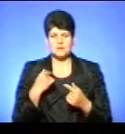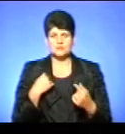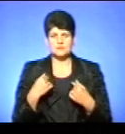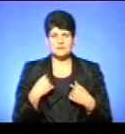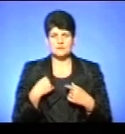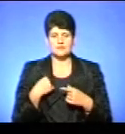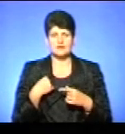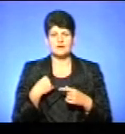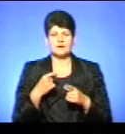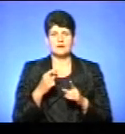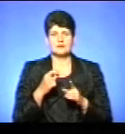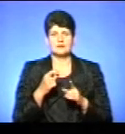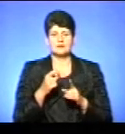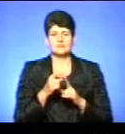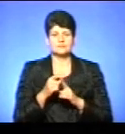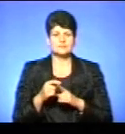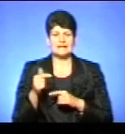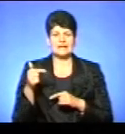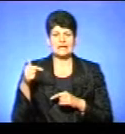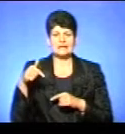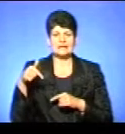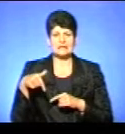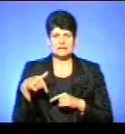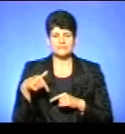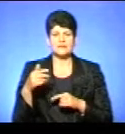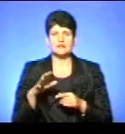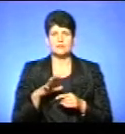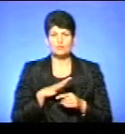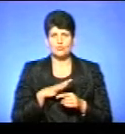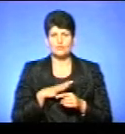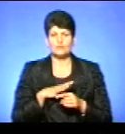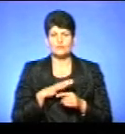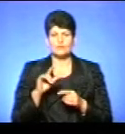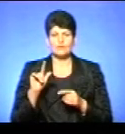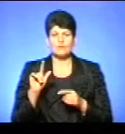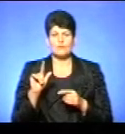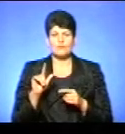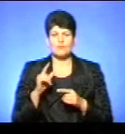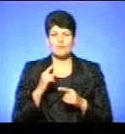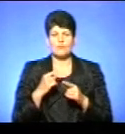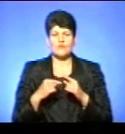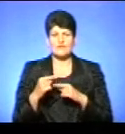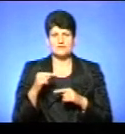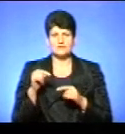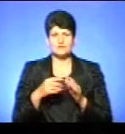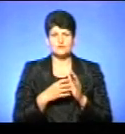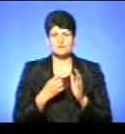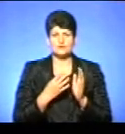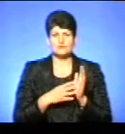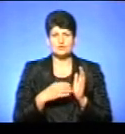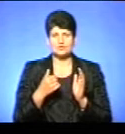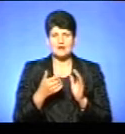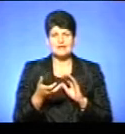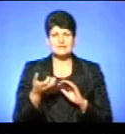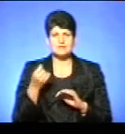літера «Г», звук «Г», який, ми знаємо, що був повернений в правописі 1990 року, а вилучений